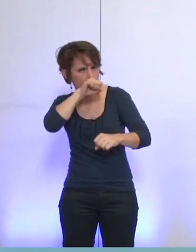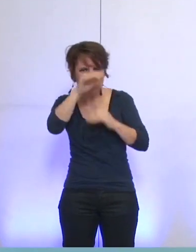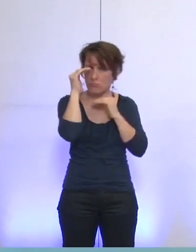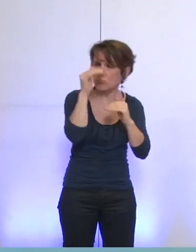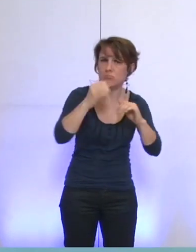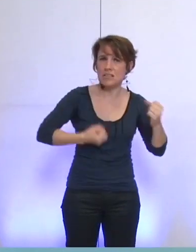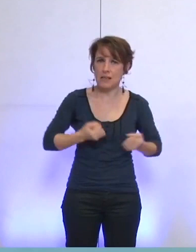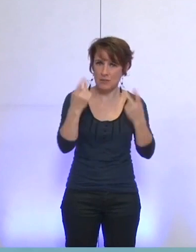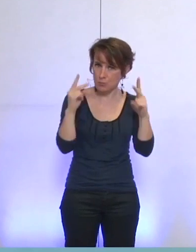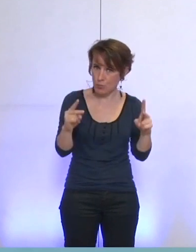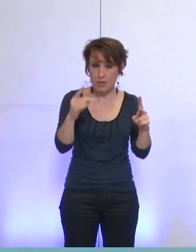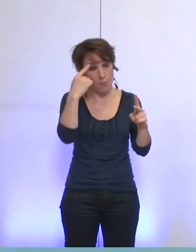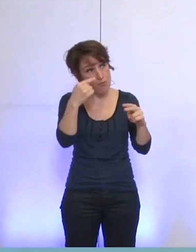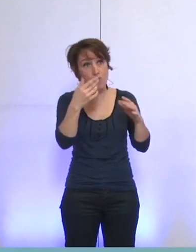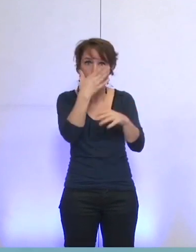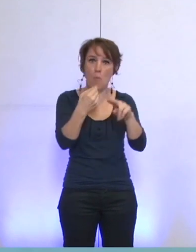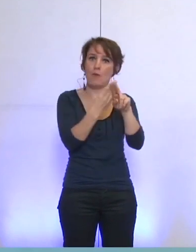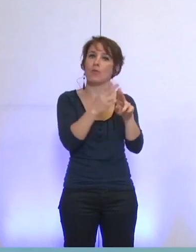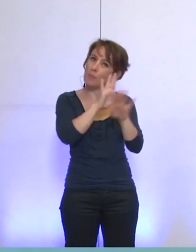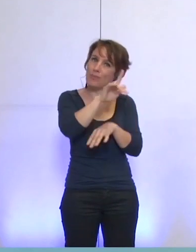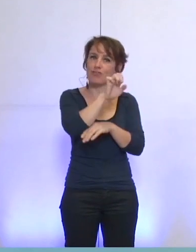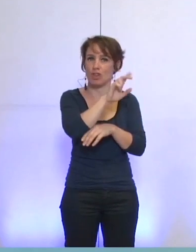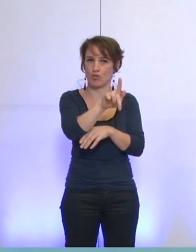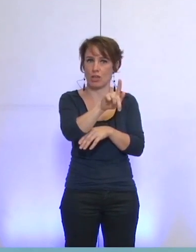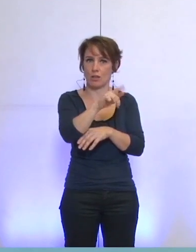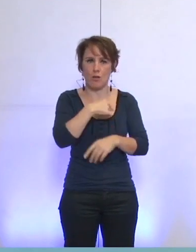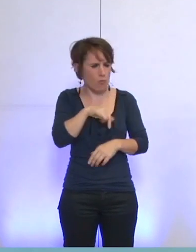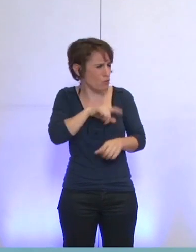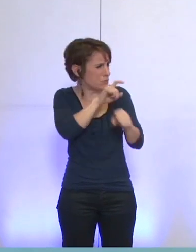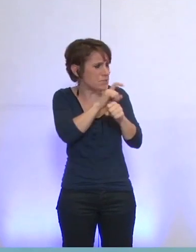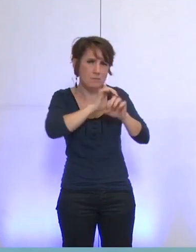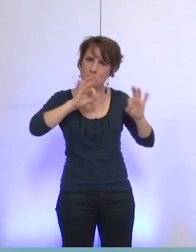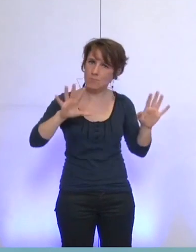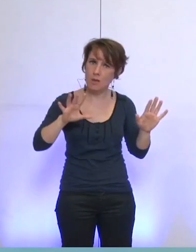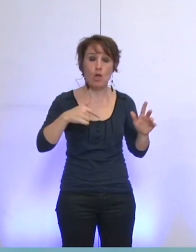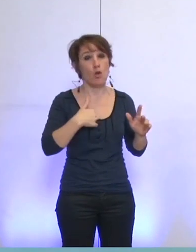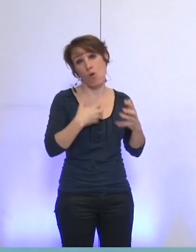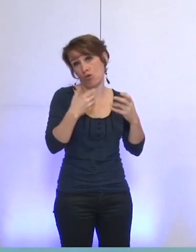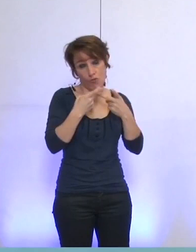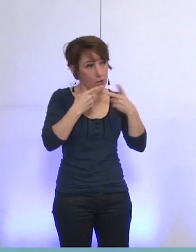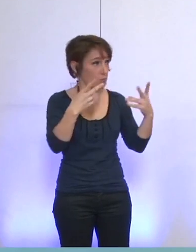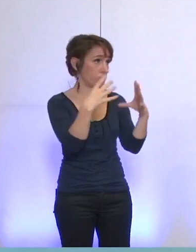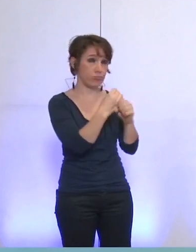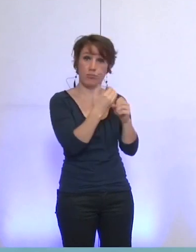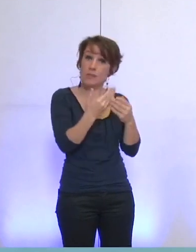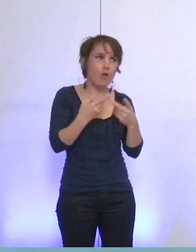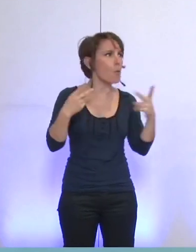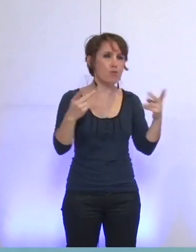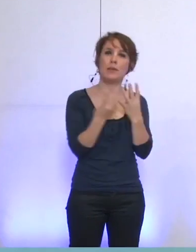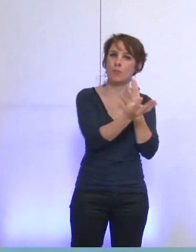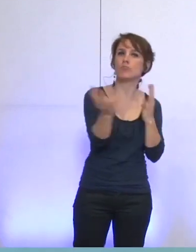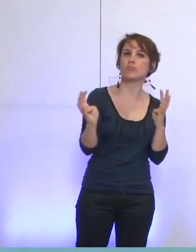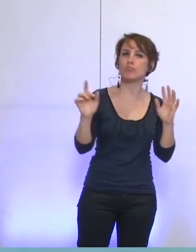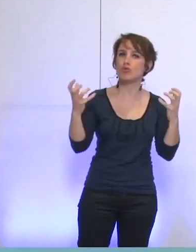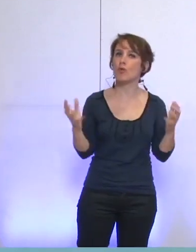gestion de ce bel outil qui est G.E.G. Voilà ce que je tenais à vous dire aujourd'hui publiquement. Je